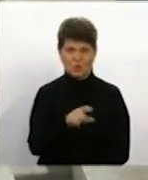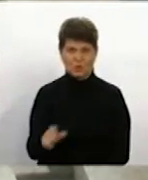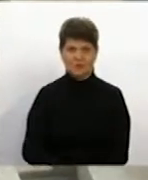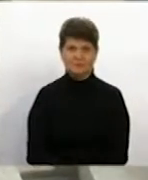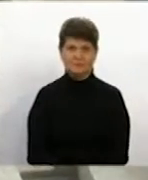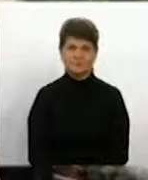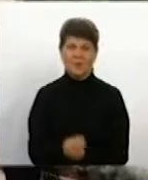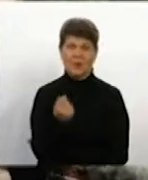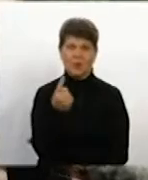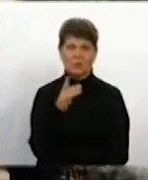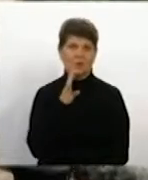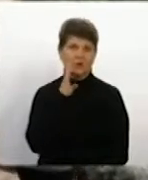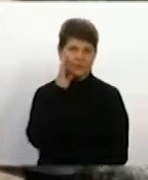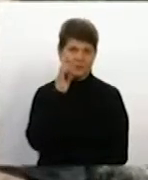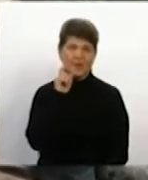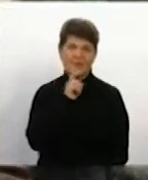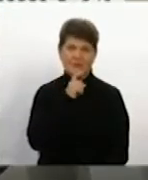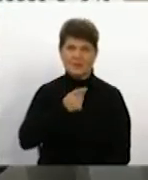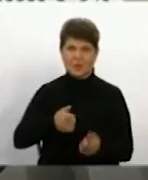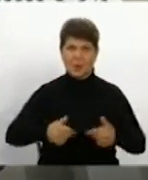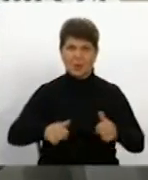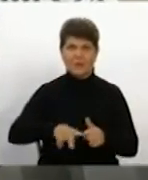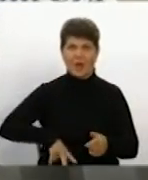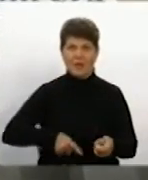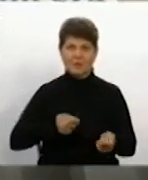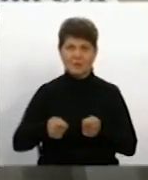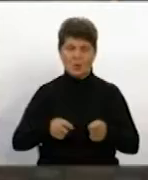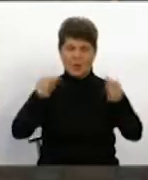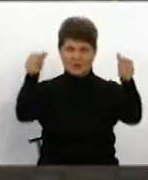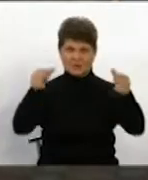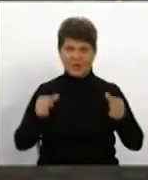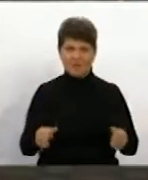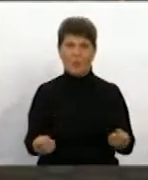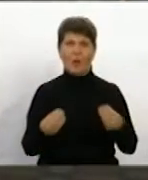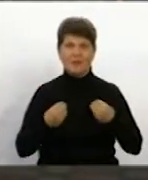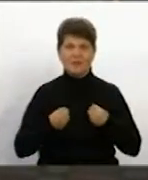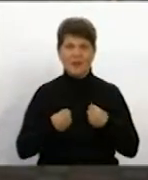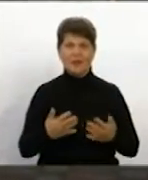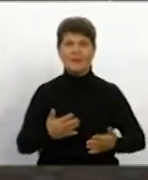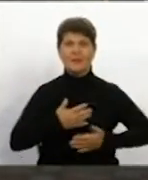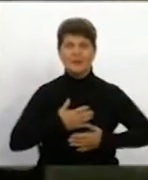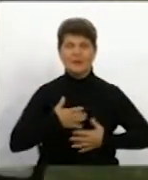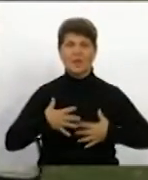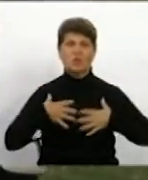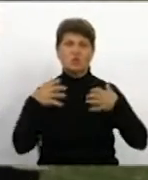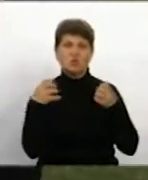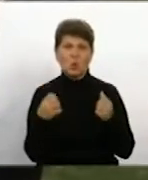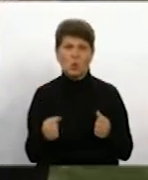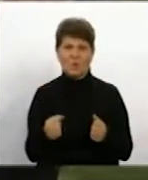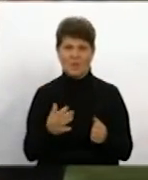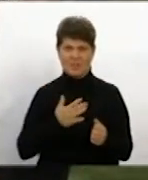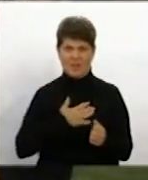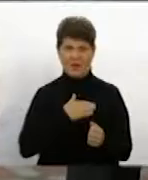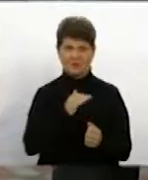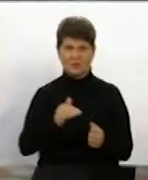11 ранку під стінами Вінницького окружного адмінсуду з плакатами «Дайте нам дихати та здоров'я наших дітей дорожче ваших грошей» понад